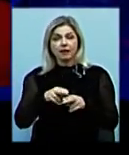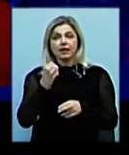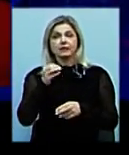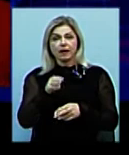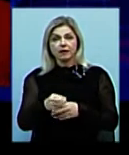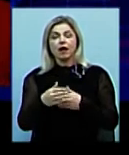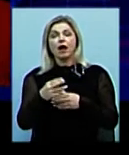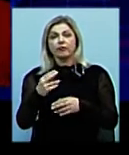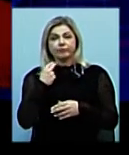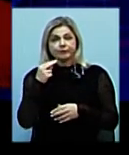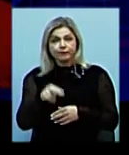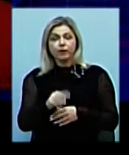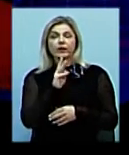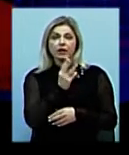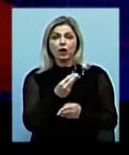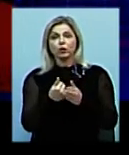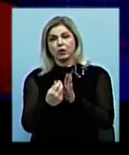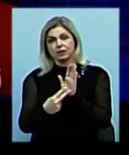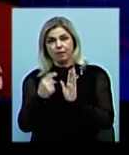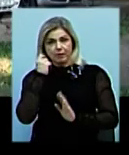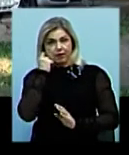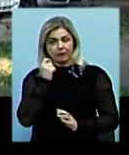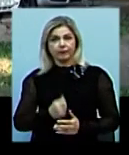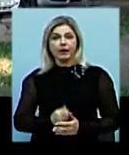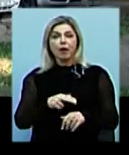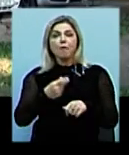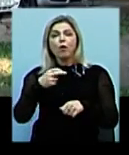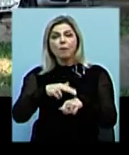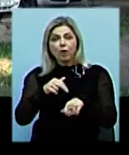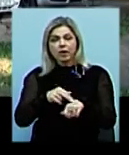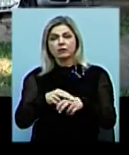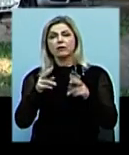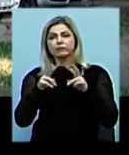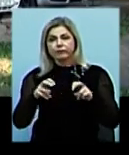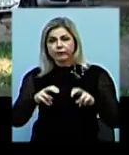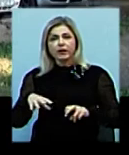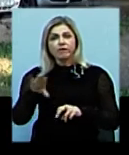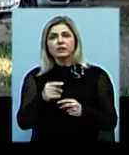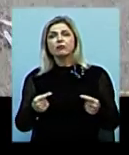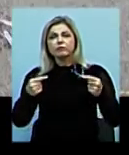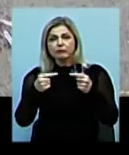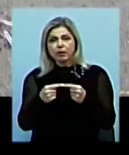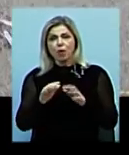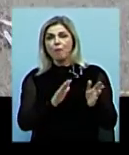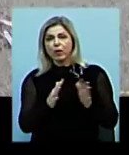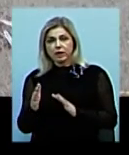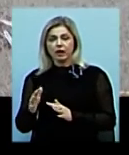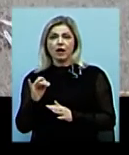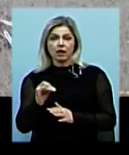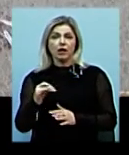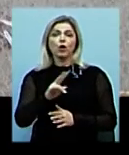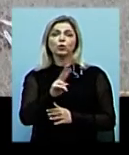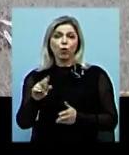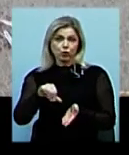покарання по збавленням волі від 3 до 7 років. Поліцейські встановлюють всі обставини події та особи всіх учасників